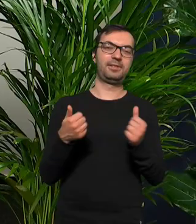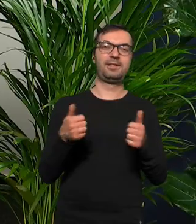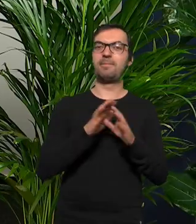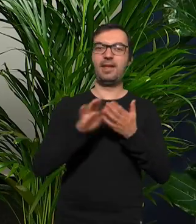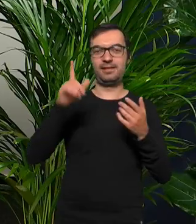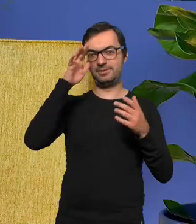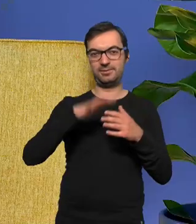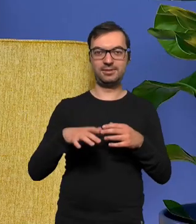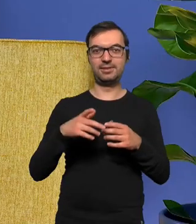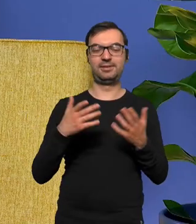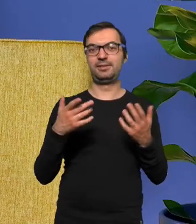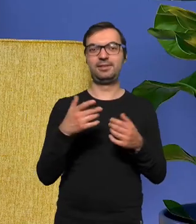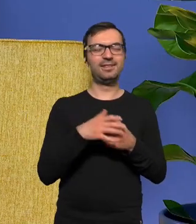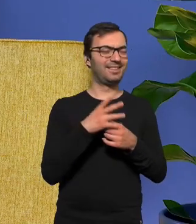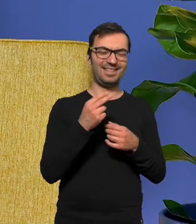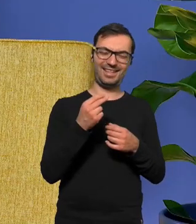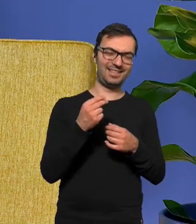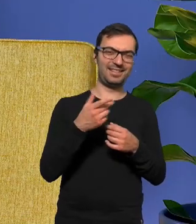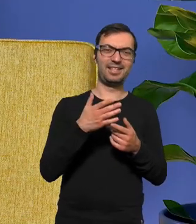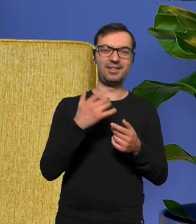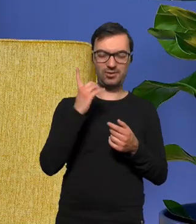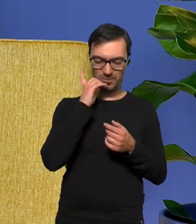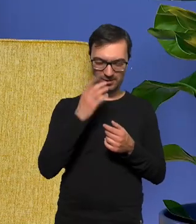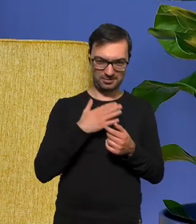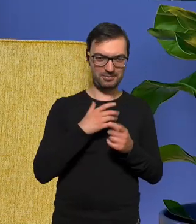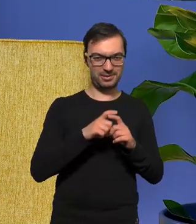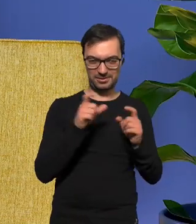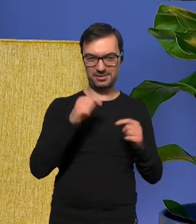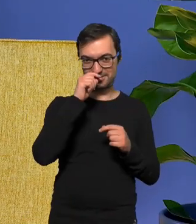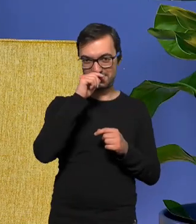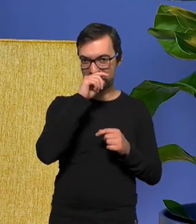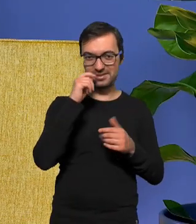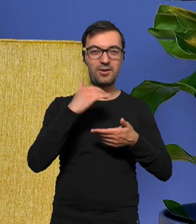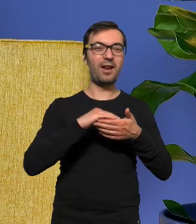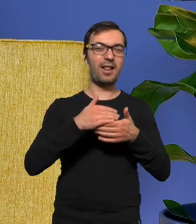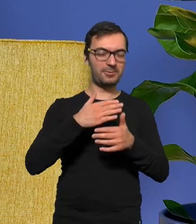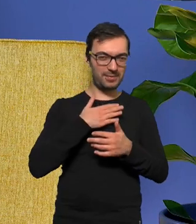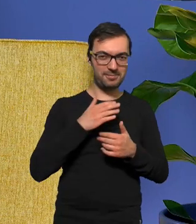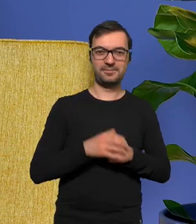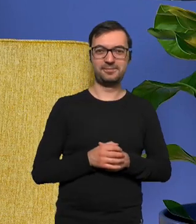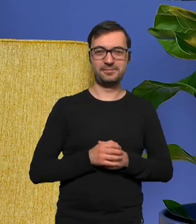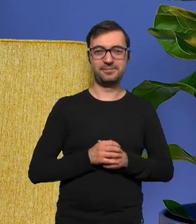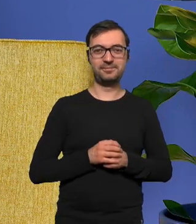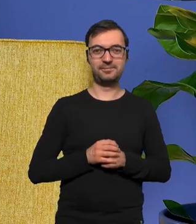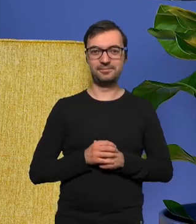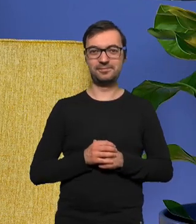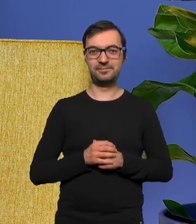cywilizacji nieprawda komórka jest z nami jest z nami komputer jest z nami